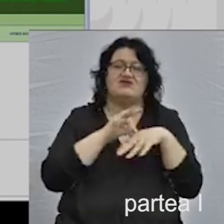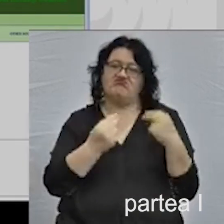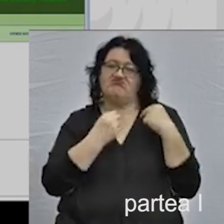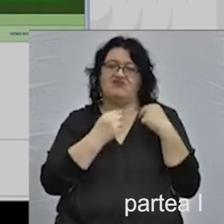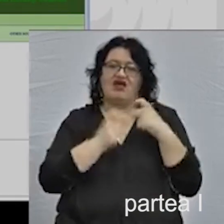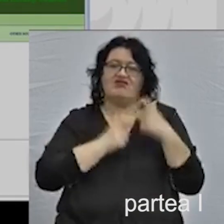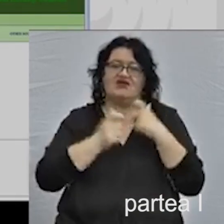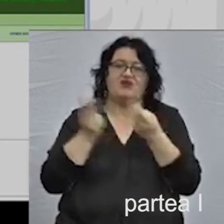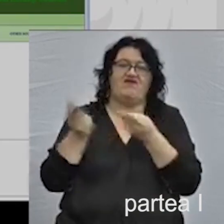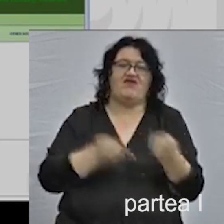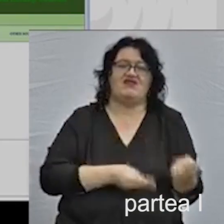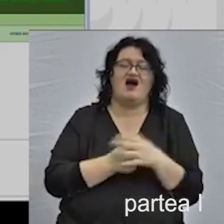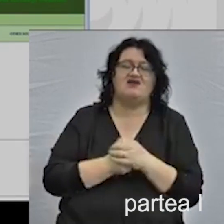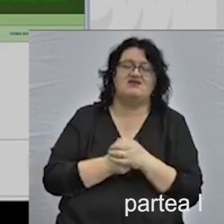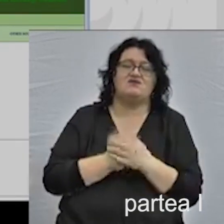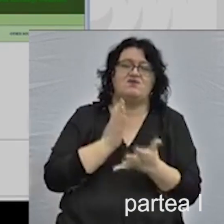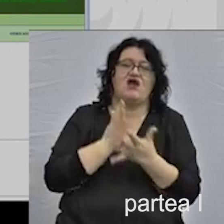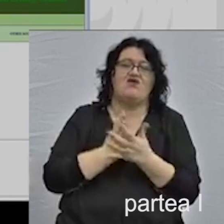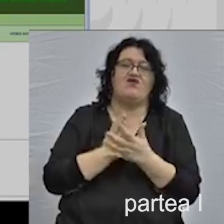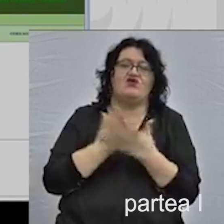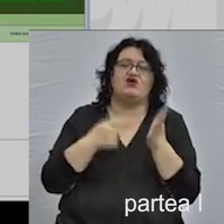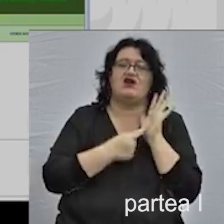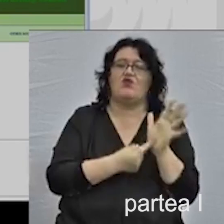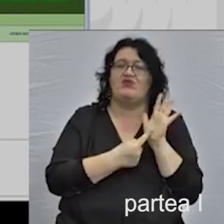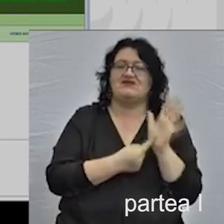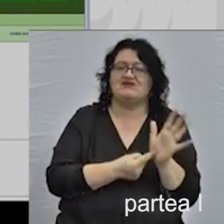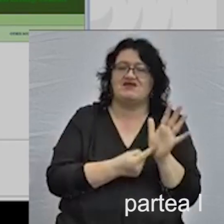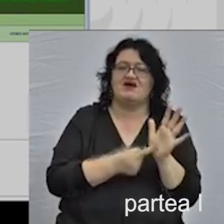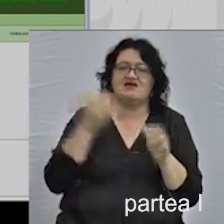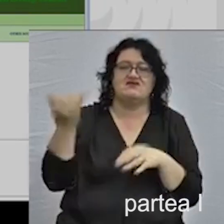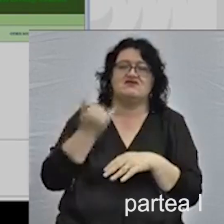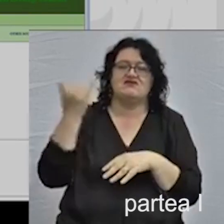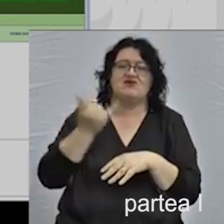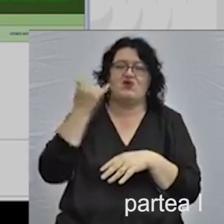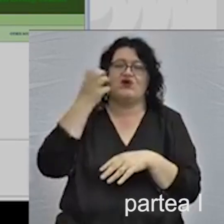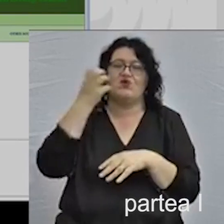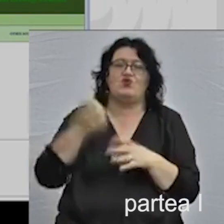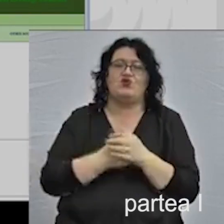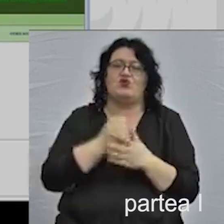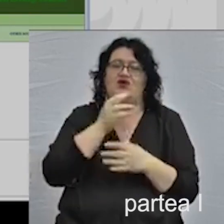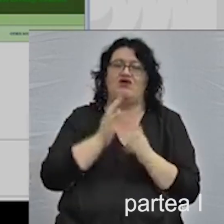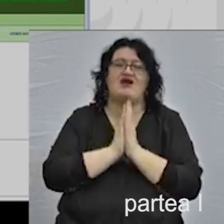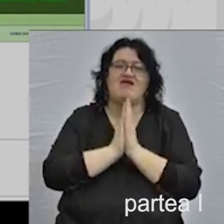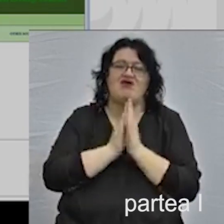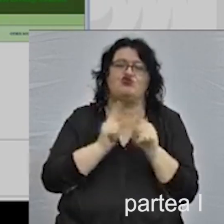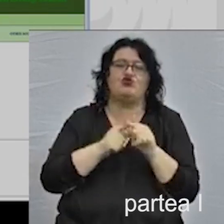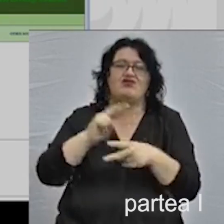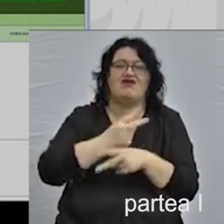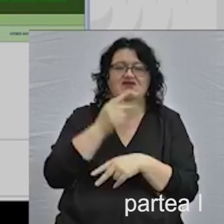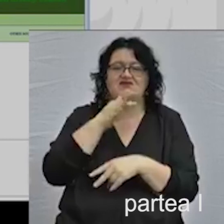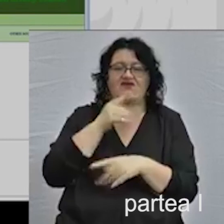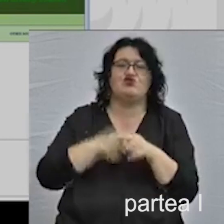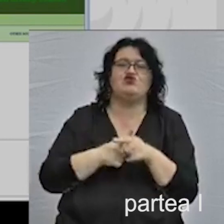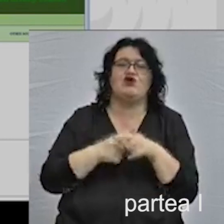invitații noștri. Ei au fost cei care au prezentat istoria, cultura, religia și tradițiile evreiești,